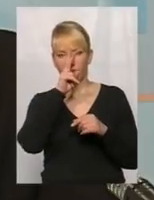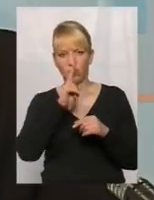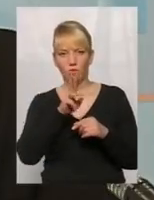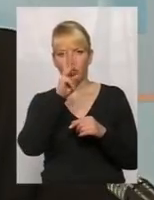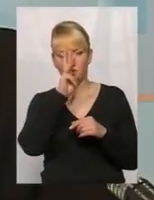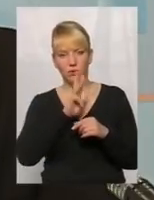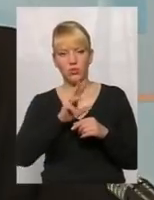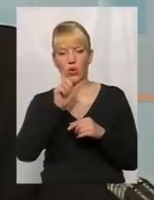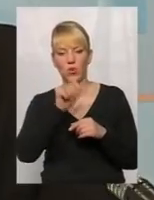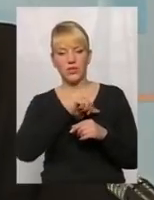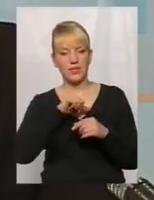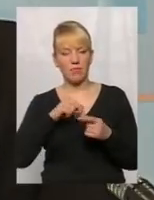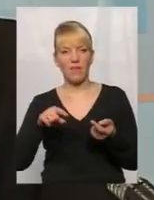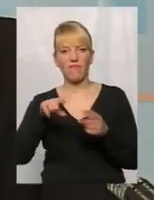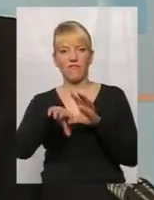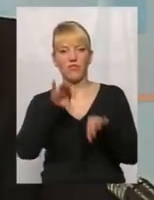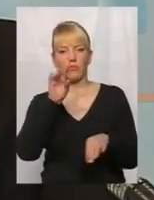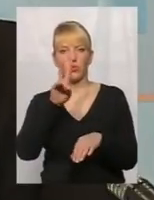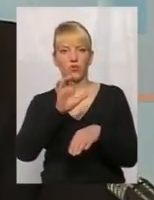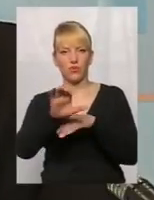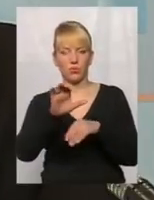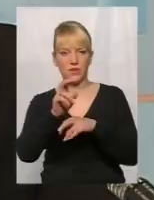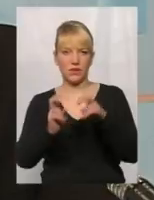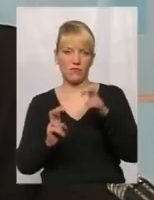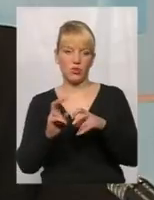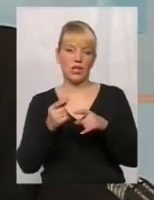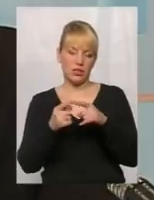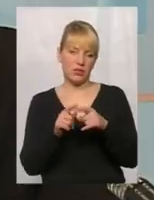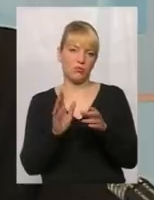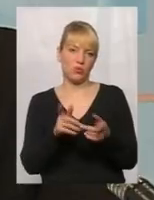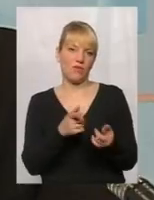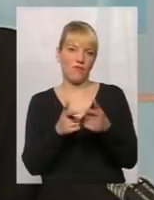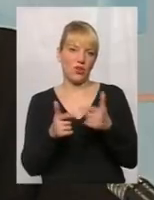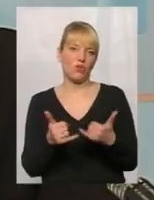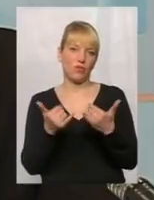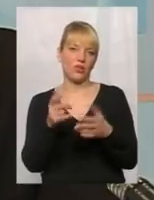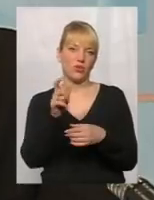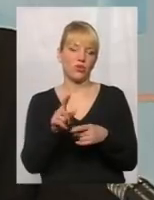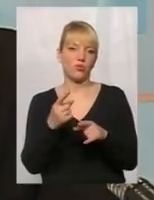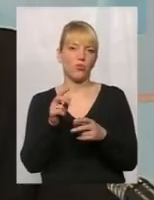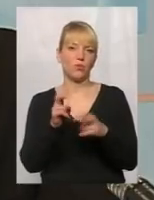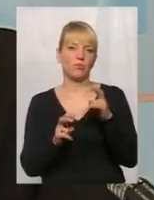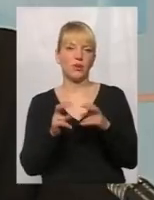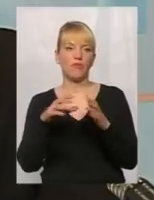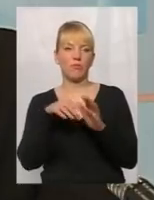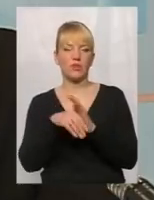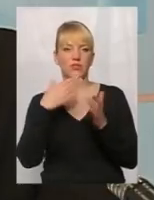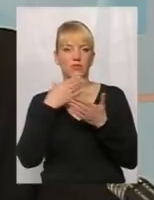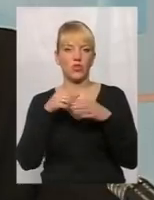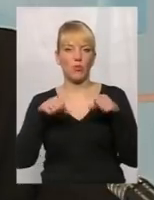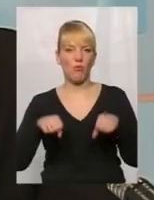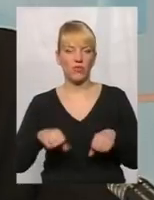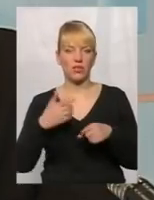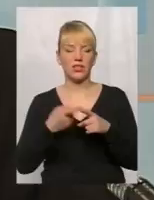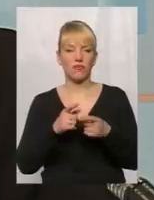визначила сама виробника, і даний виробник виготовляє продукцію. Тому підприємство в межах своїх повноважень і тих